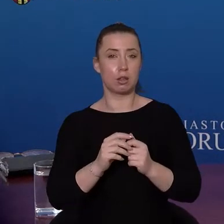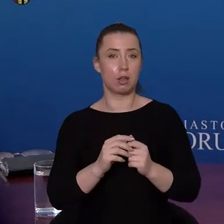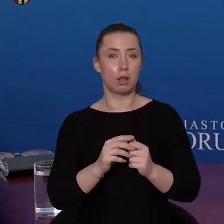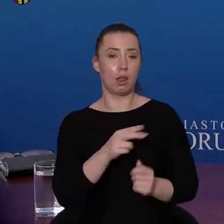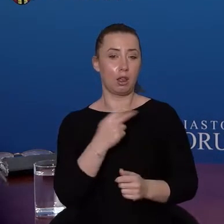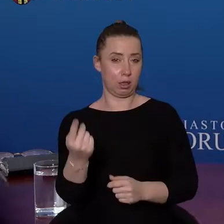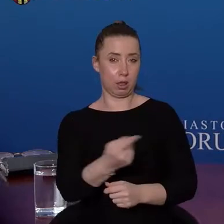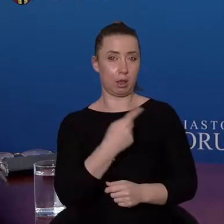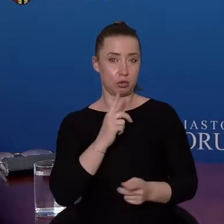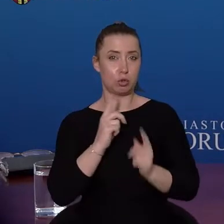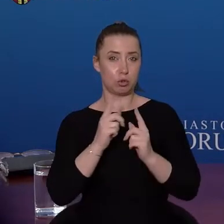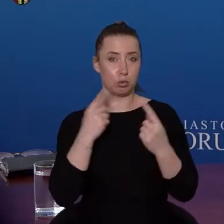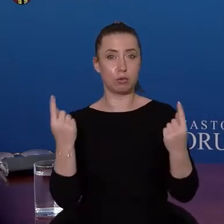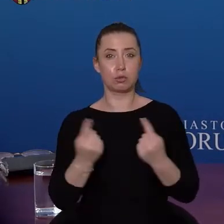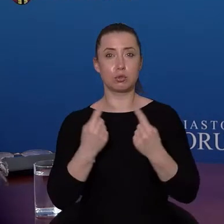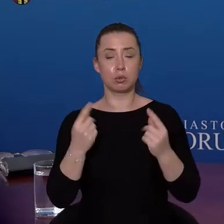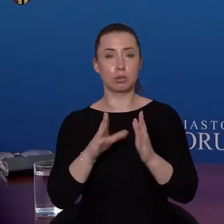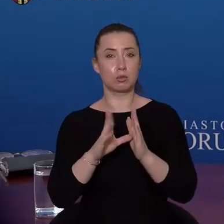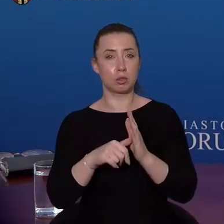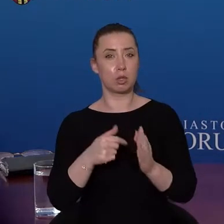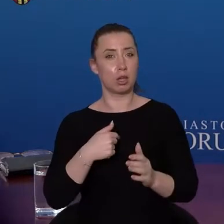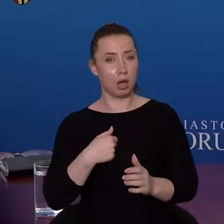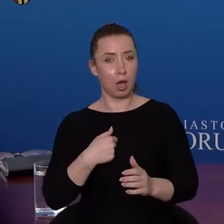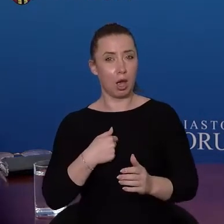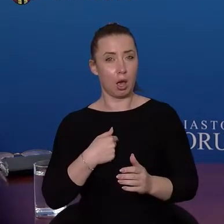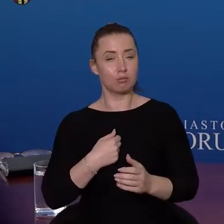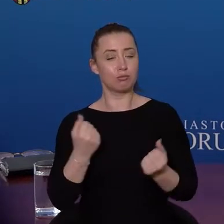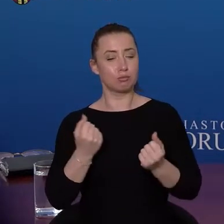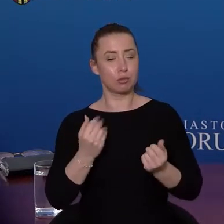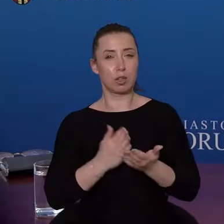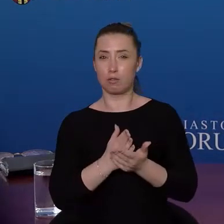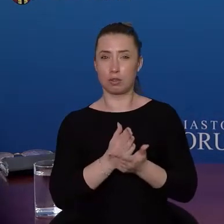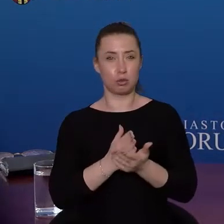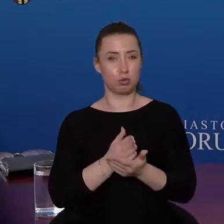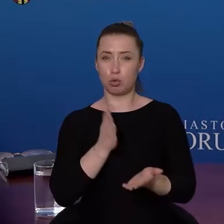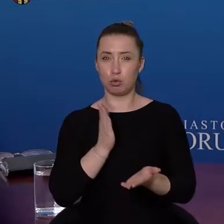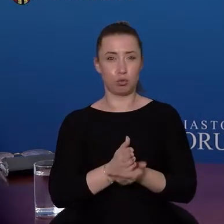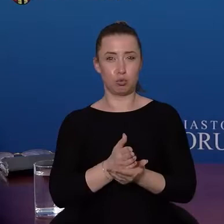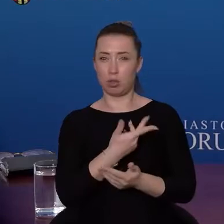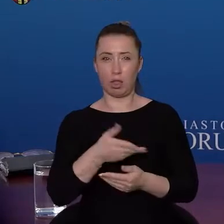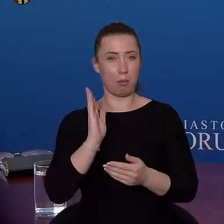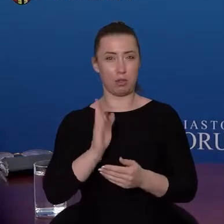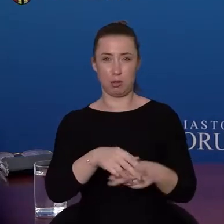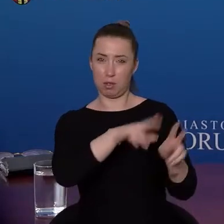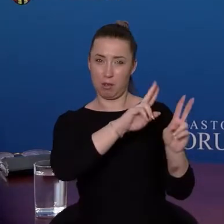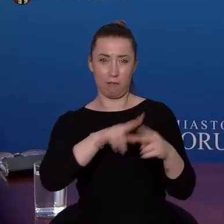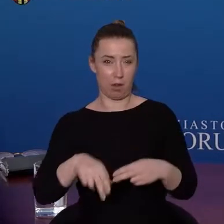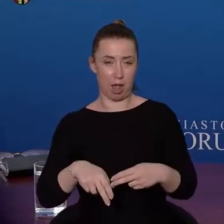sytuacji w mieście. Miałem głęboką nadzieję, że do tej formy nie wrócimy. Jednak wracamy.